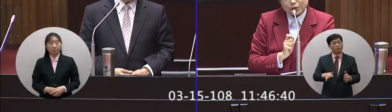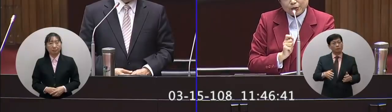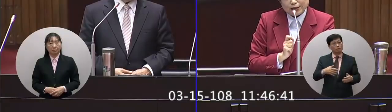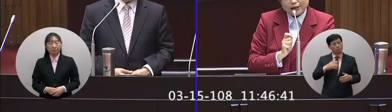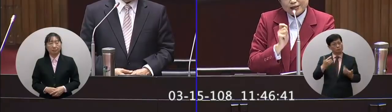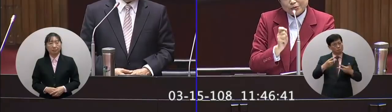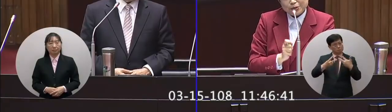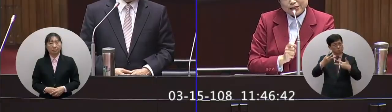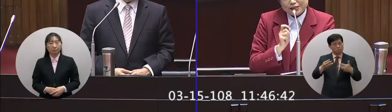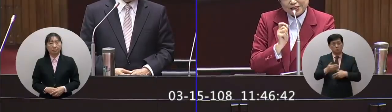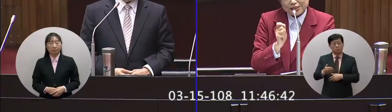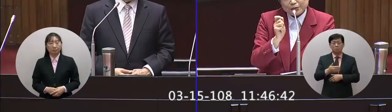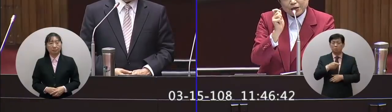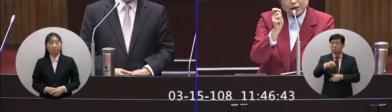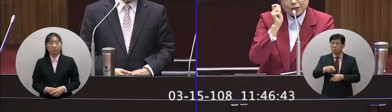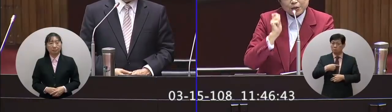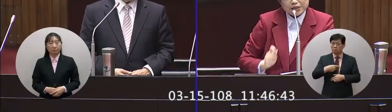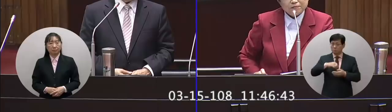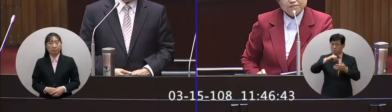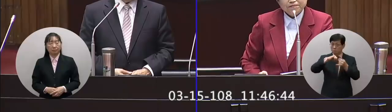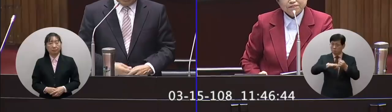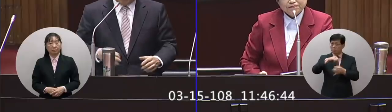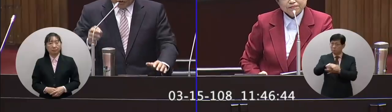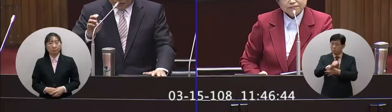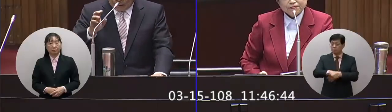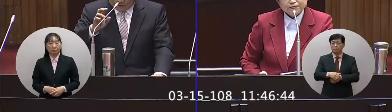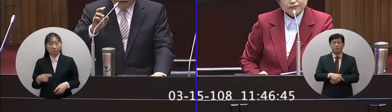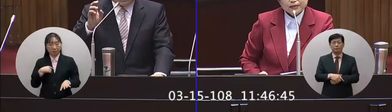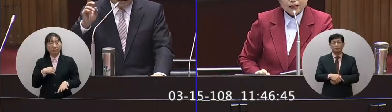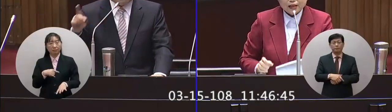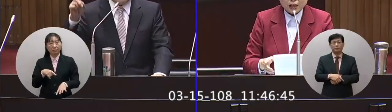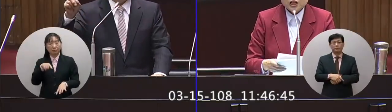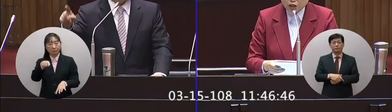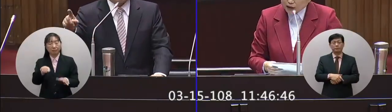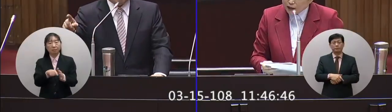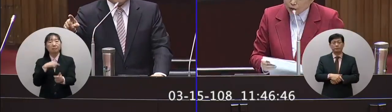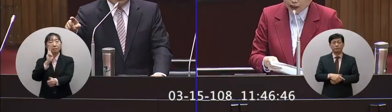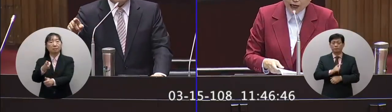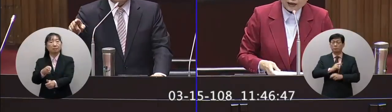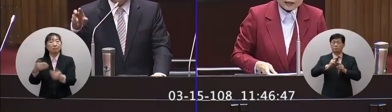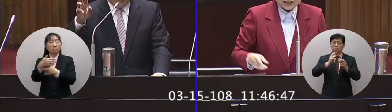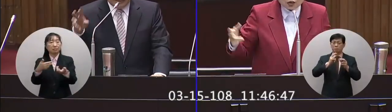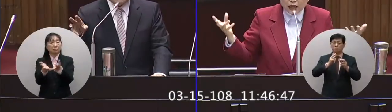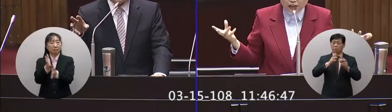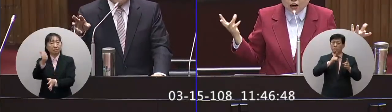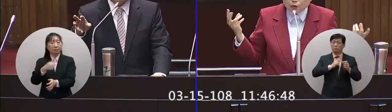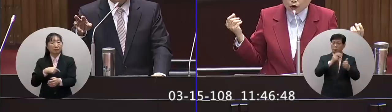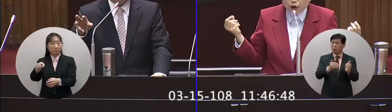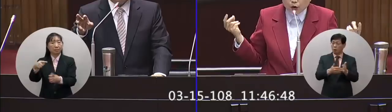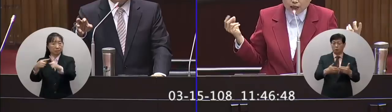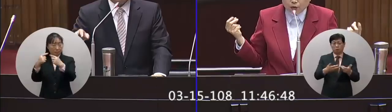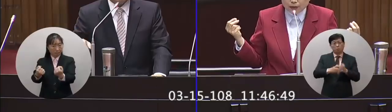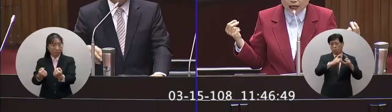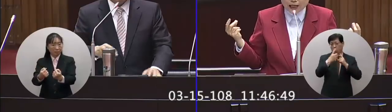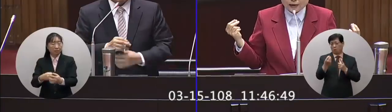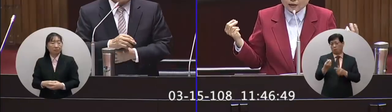時間了半個多月了請問院長這個支票可不可以兌現我都當場交代交通部長也在現場但是交通